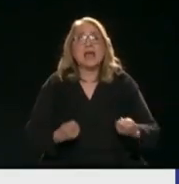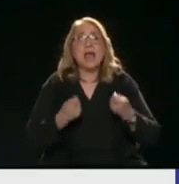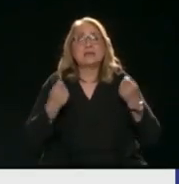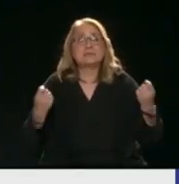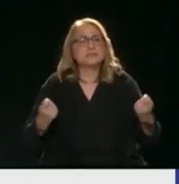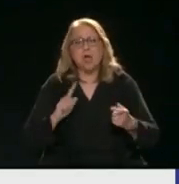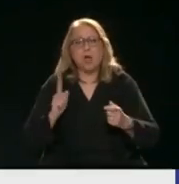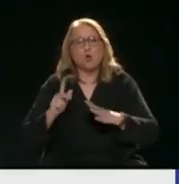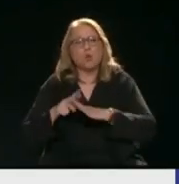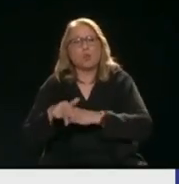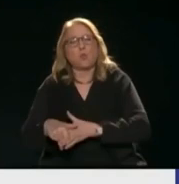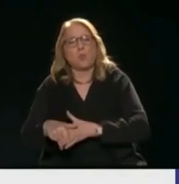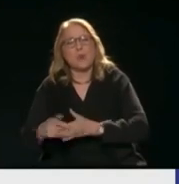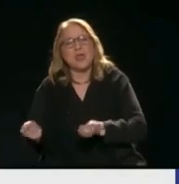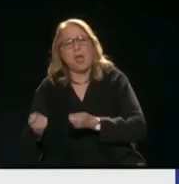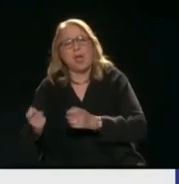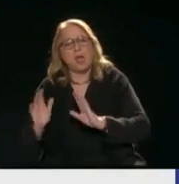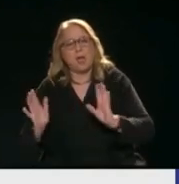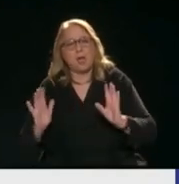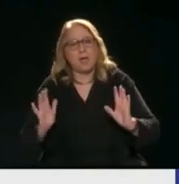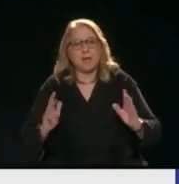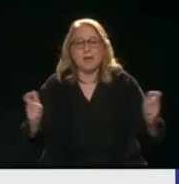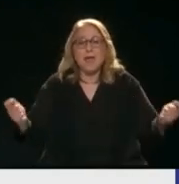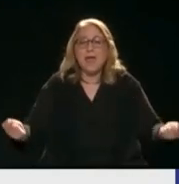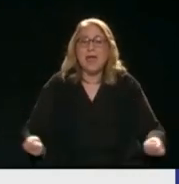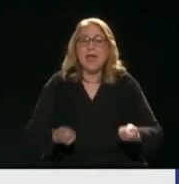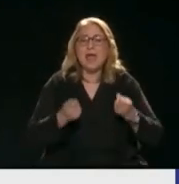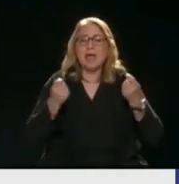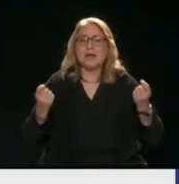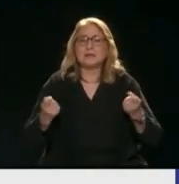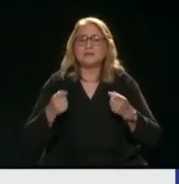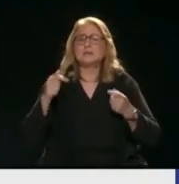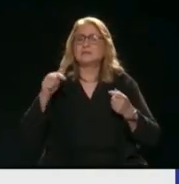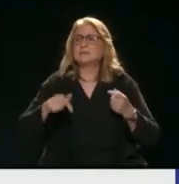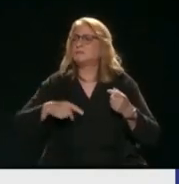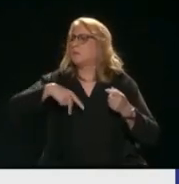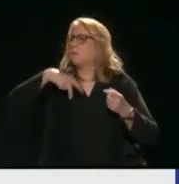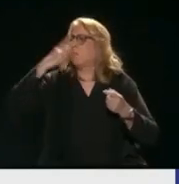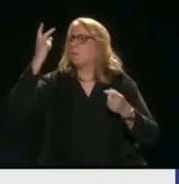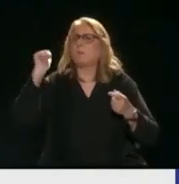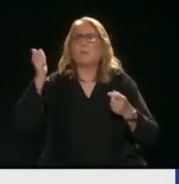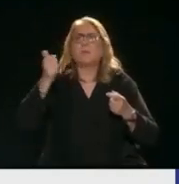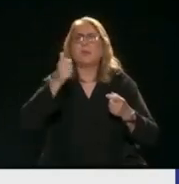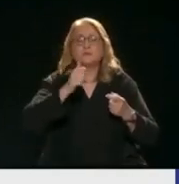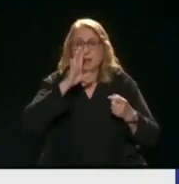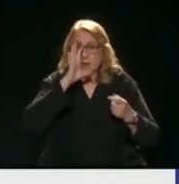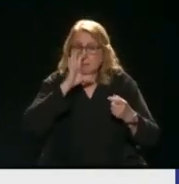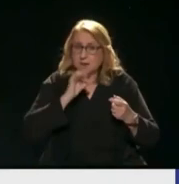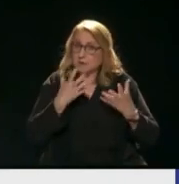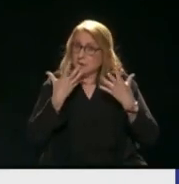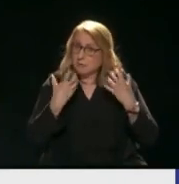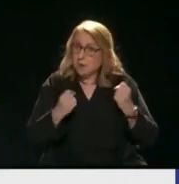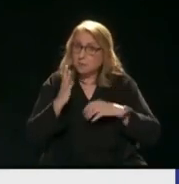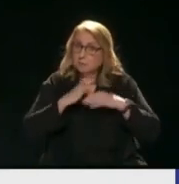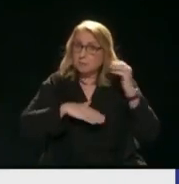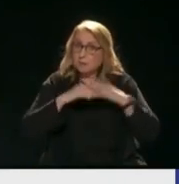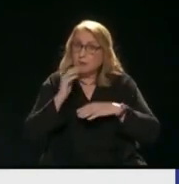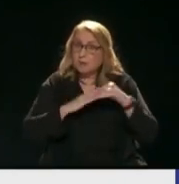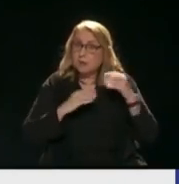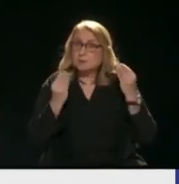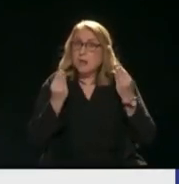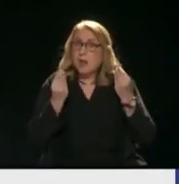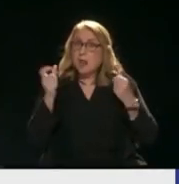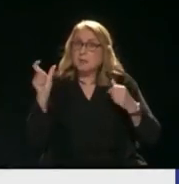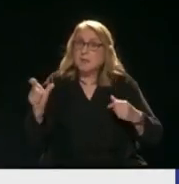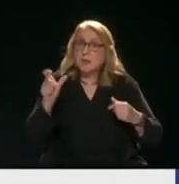δουλειά Κάνουν αυτό που θέλουμε Σήμερα κανένας δεν κάνει αυτό που θέλει Κανένας δεν κάνει το ταλέντο του Υπάρχουν πραγματικά πολλά ταλέντα Και εδώ δώστε βάση